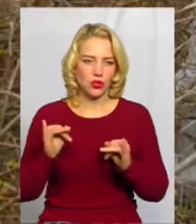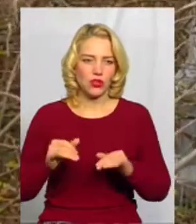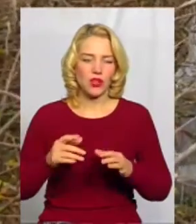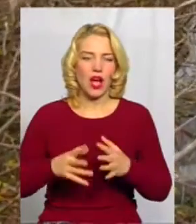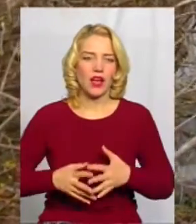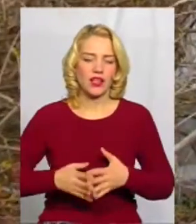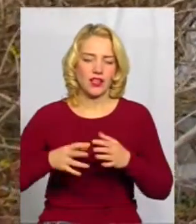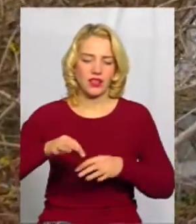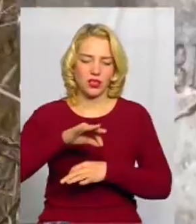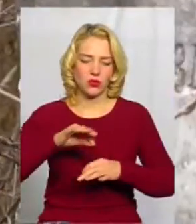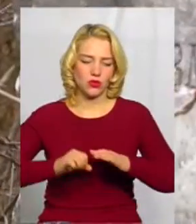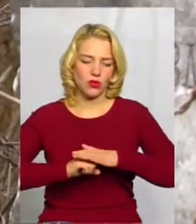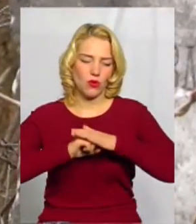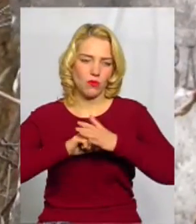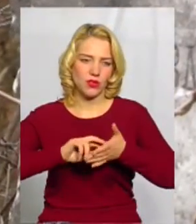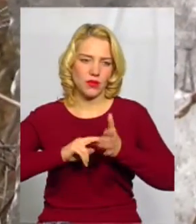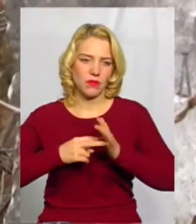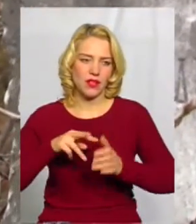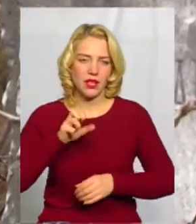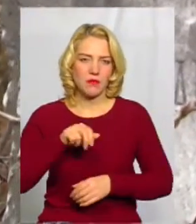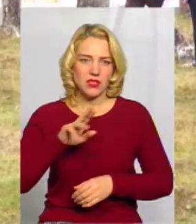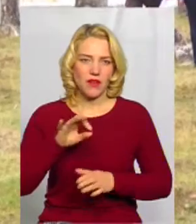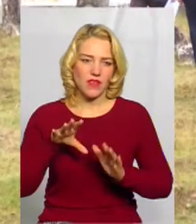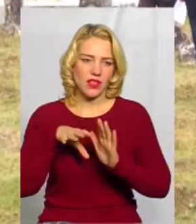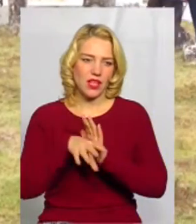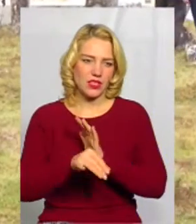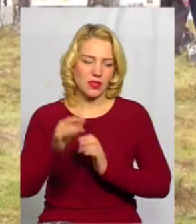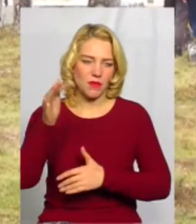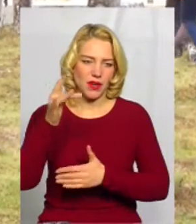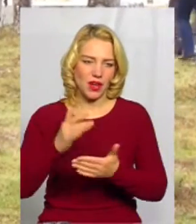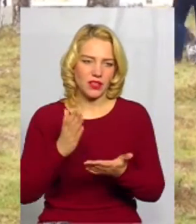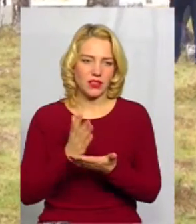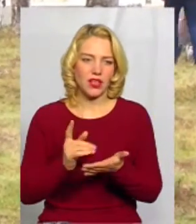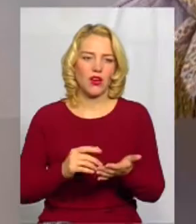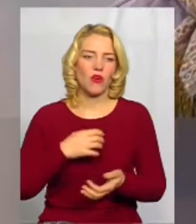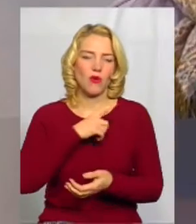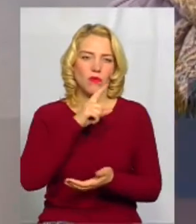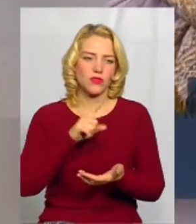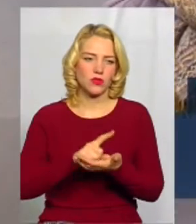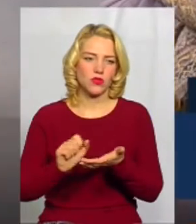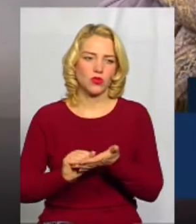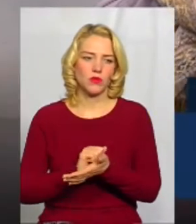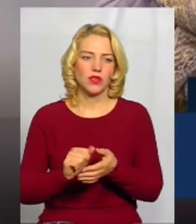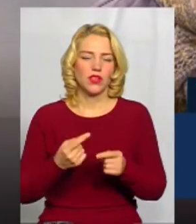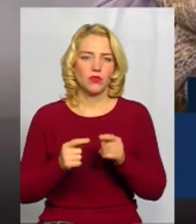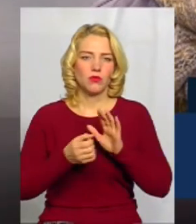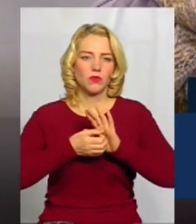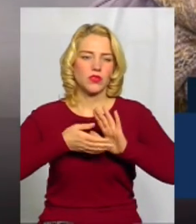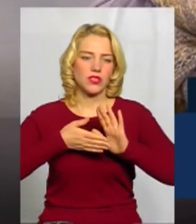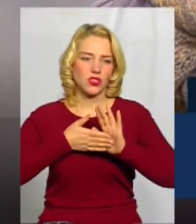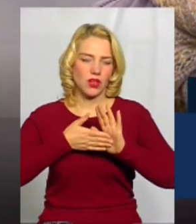план для населених пунктів як Меджибіш, що внесені до переріку історичних, є обов'язковою документацією. На ньому позначаються